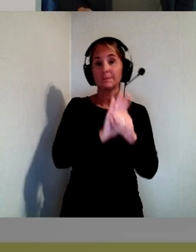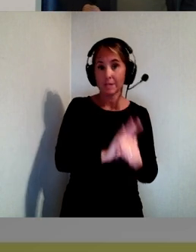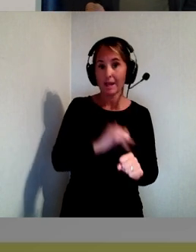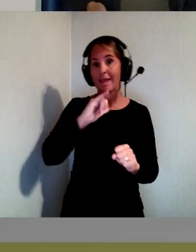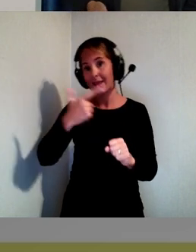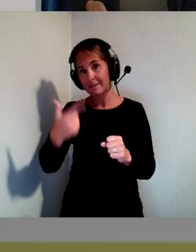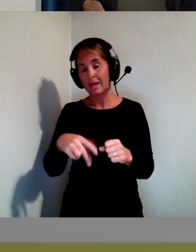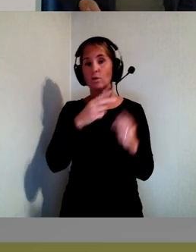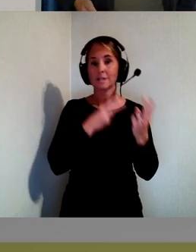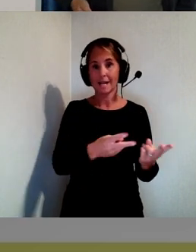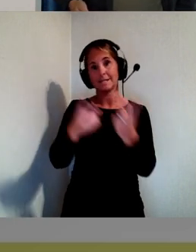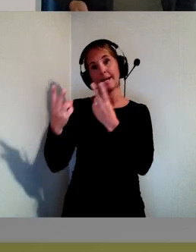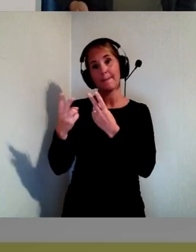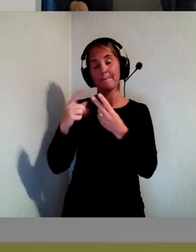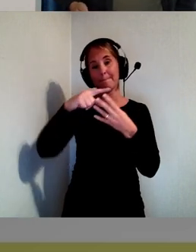och standardisering.